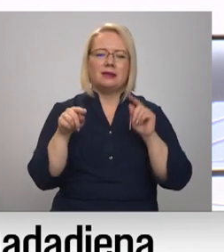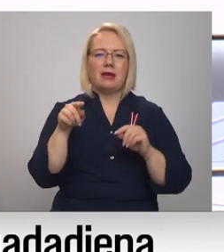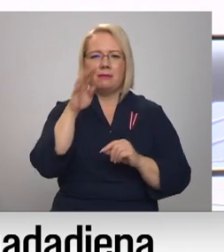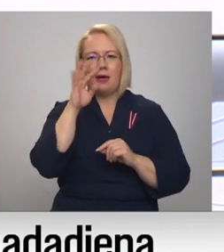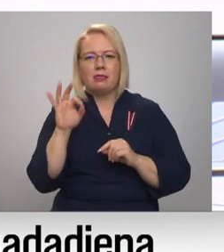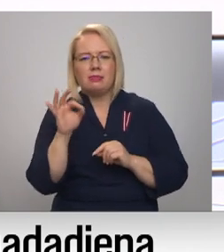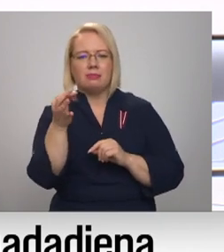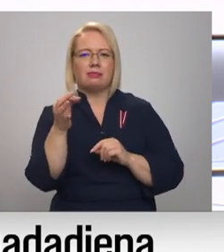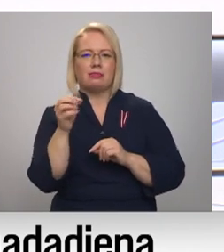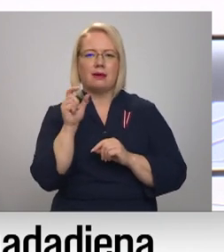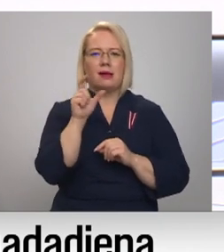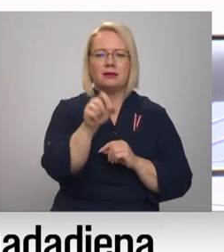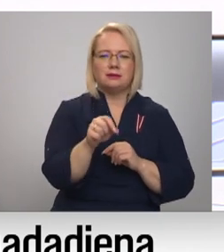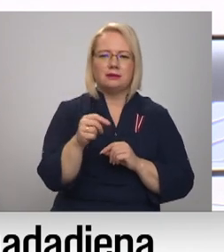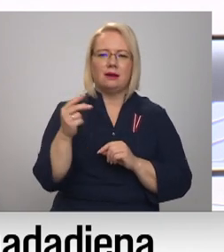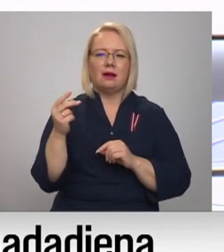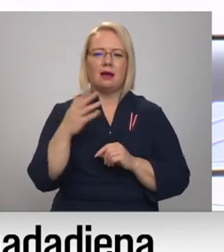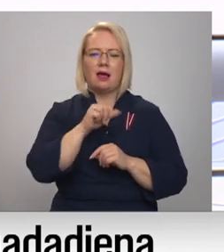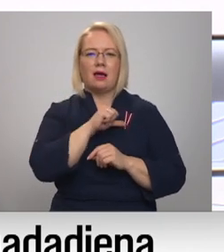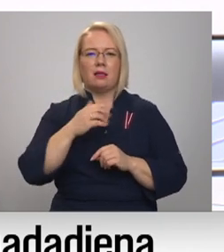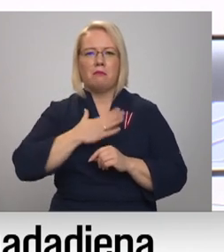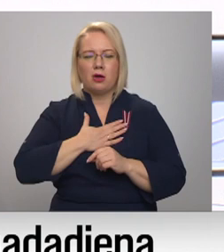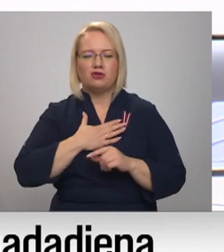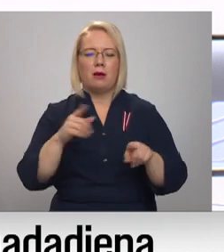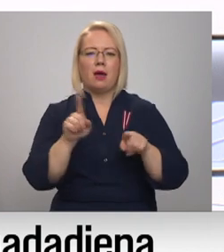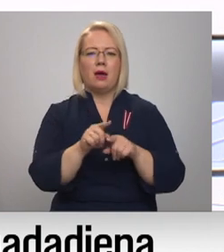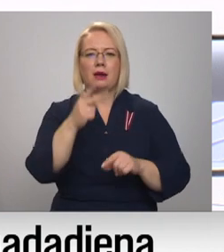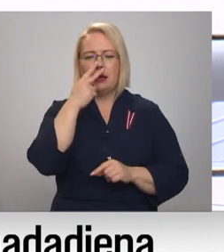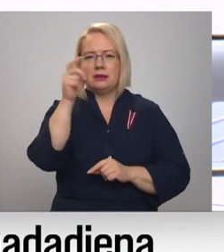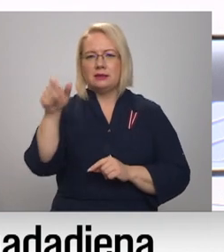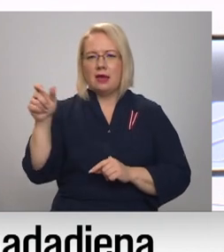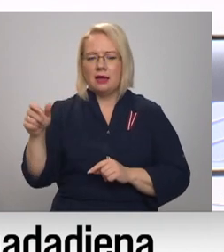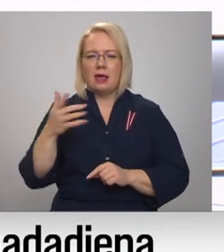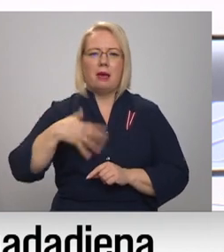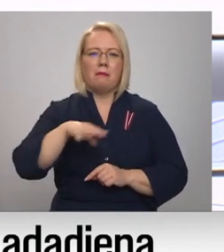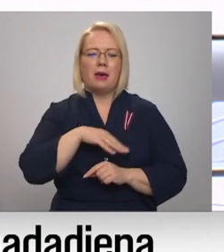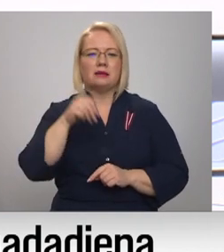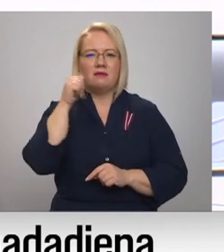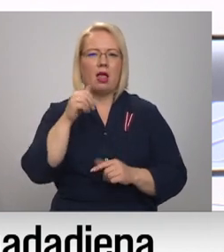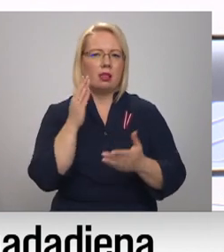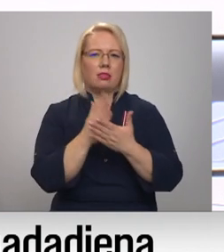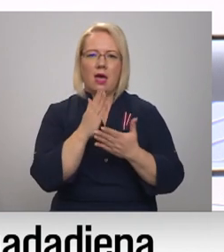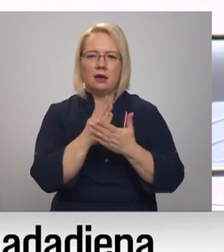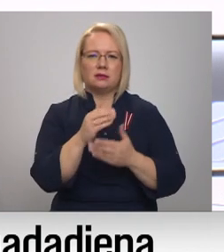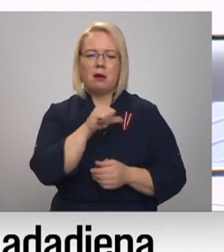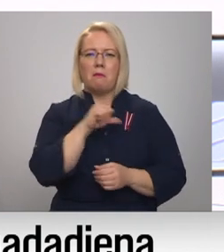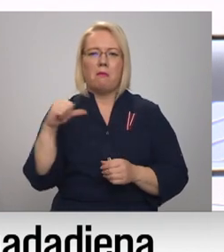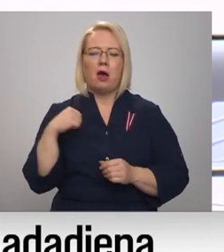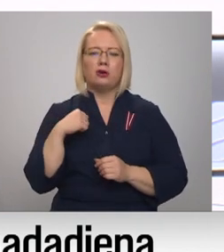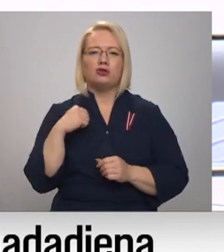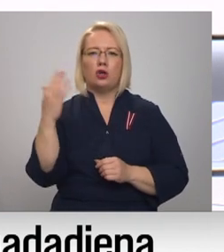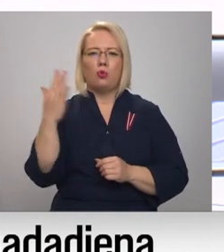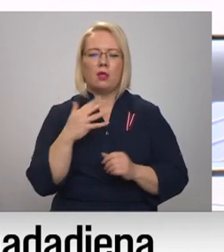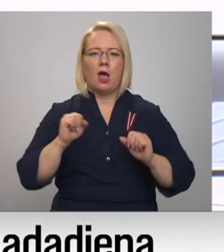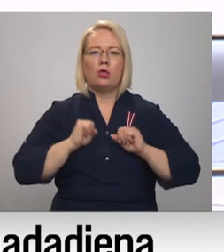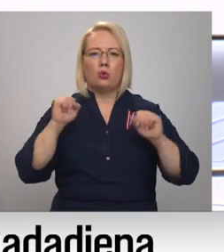asi kodīgs apusējās gan pašiem, gan skatītājiem. Iespējams, mēs vēl neesam paši nonākuši tik tā, lai